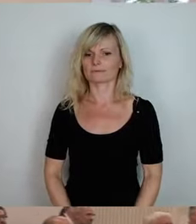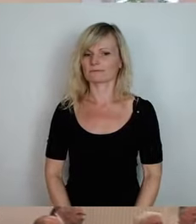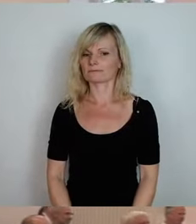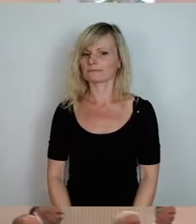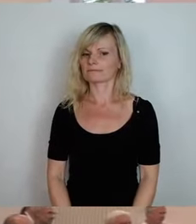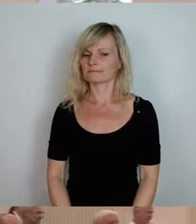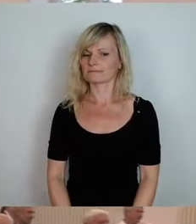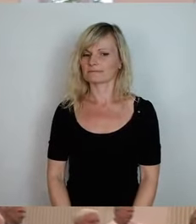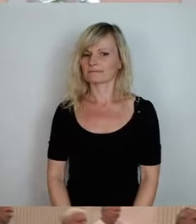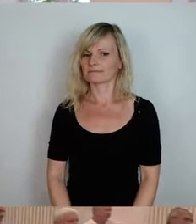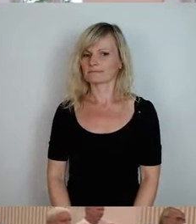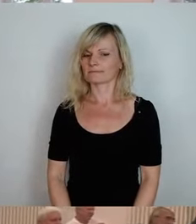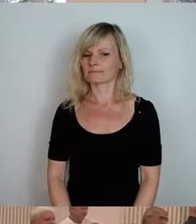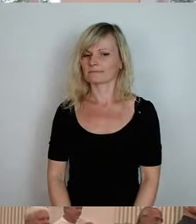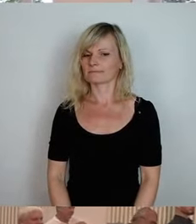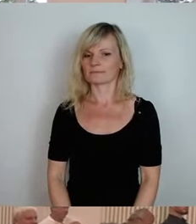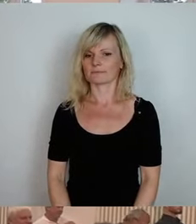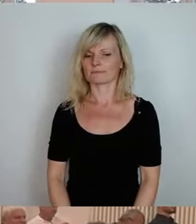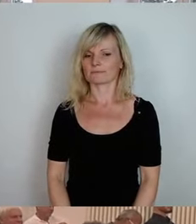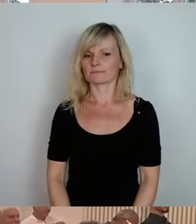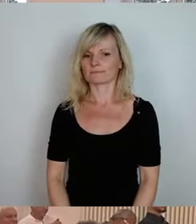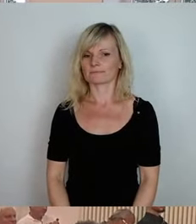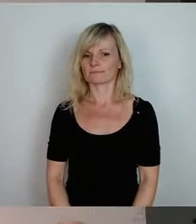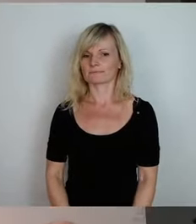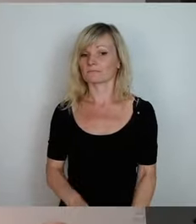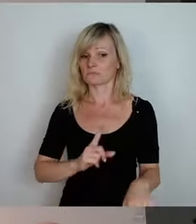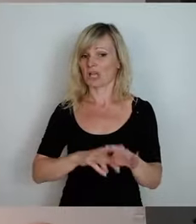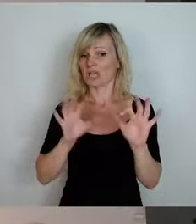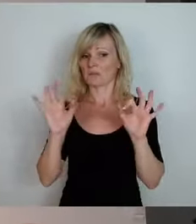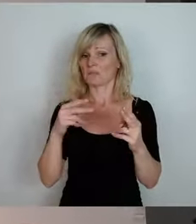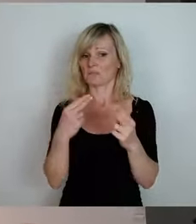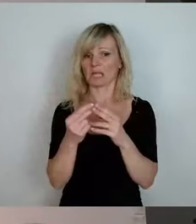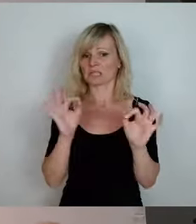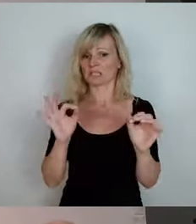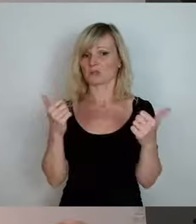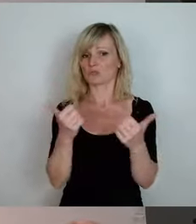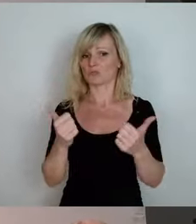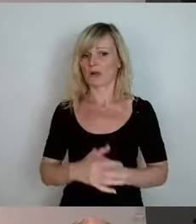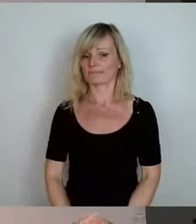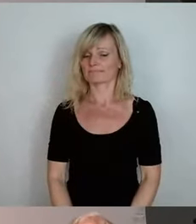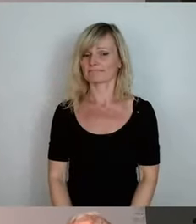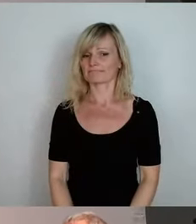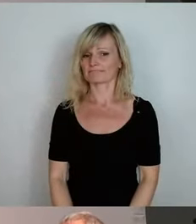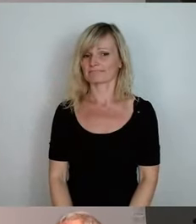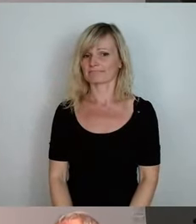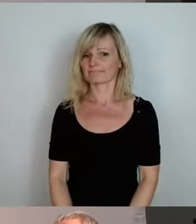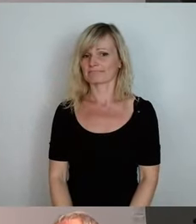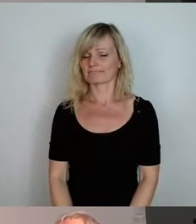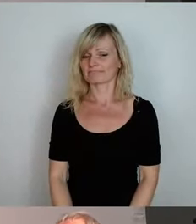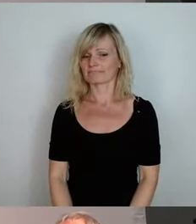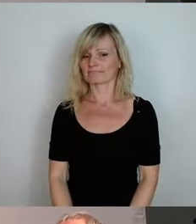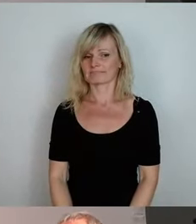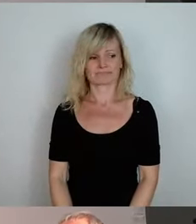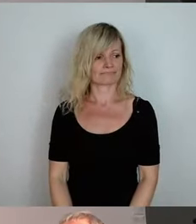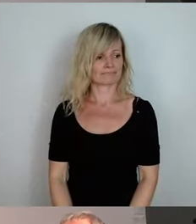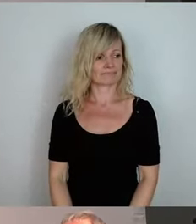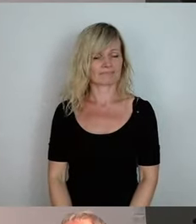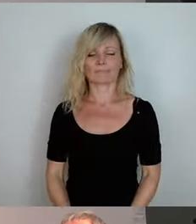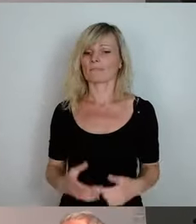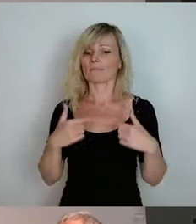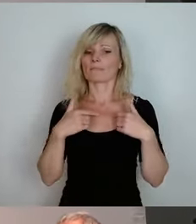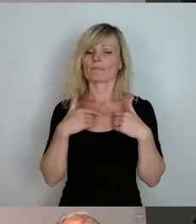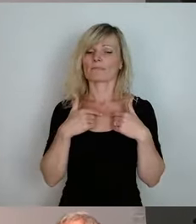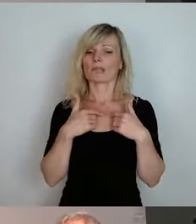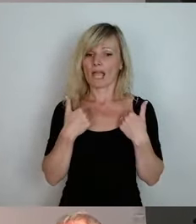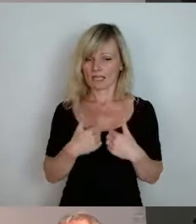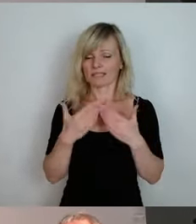Also den Zeitrahmen, den haben wir überhaupt nicht überschritten. Das ist alles super noch im Lot. Ja, erstmal ganz herzlichen Dank an dich, aber